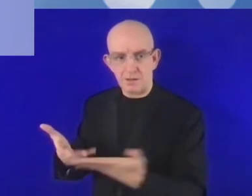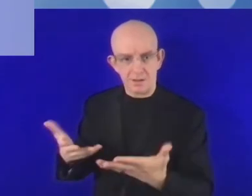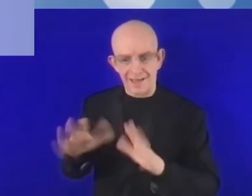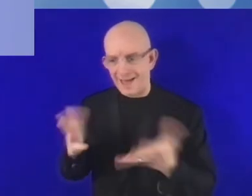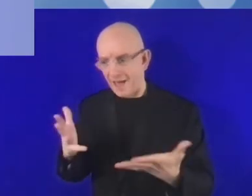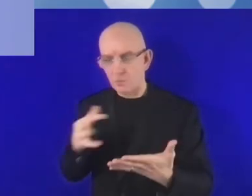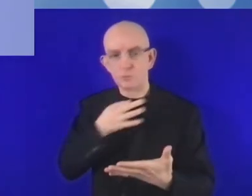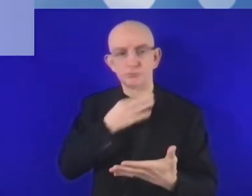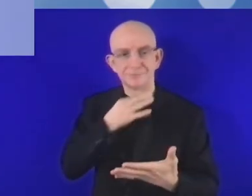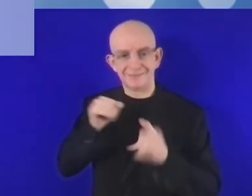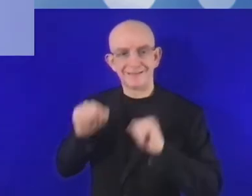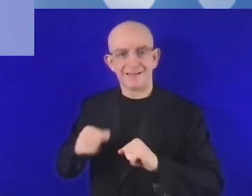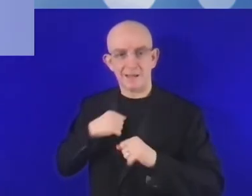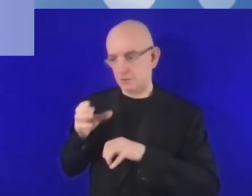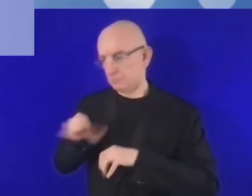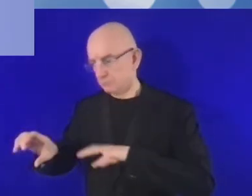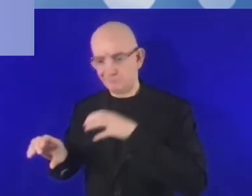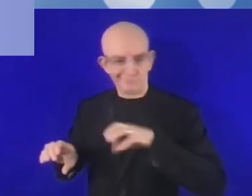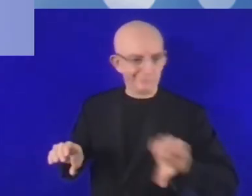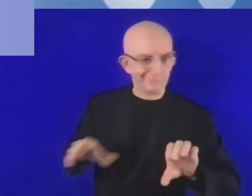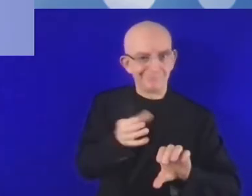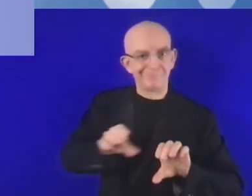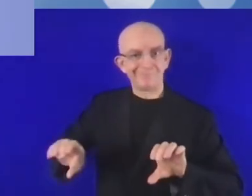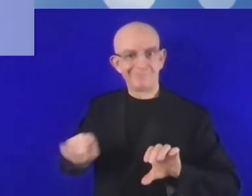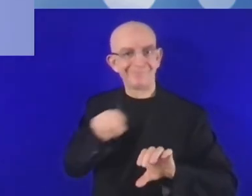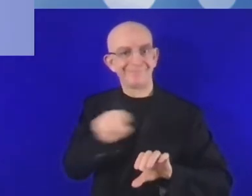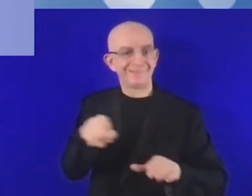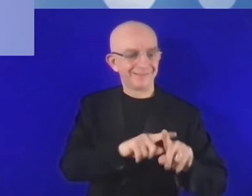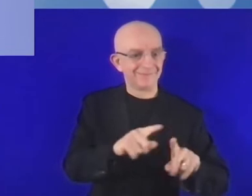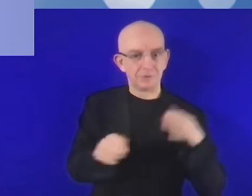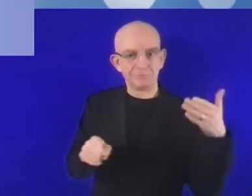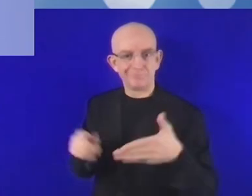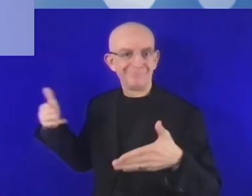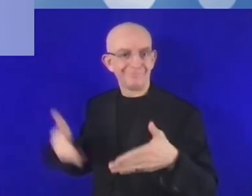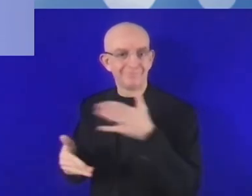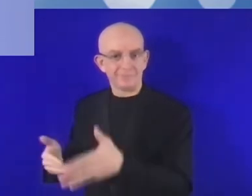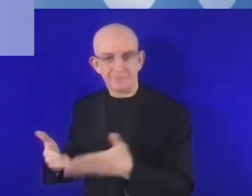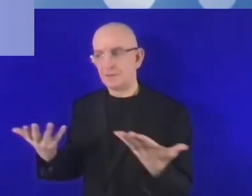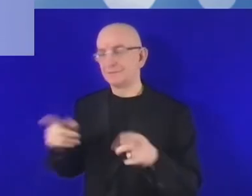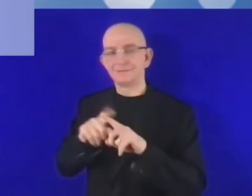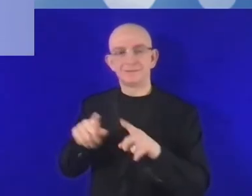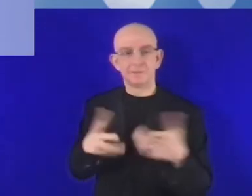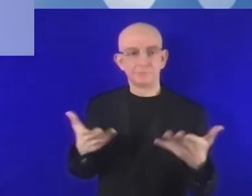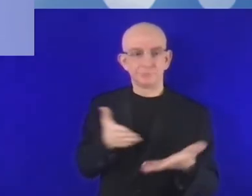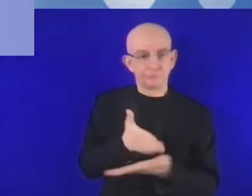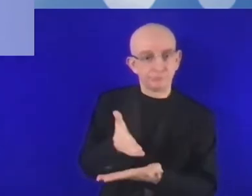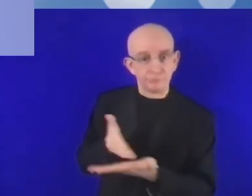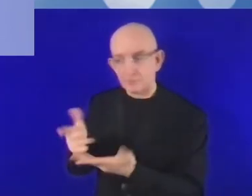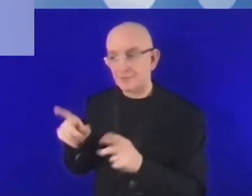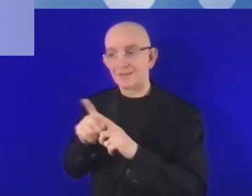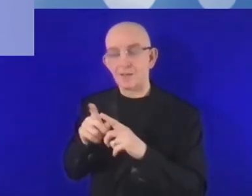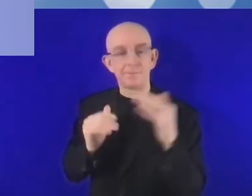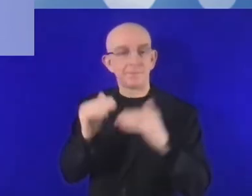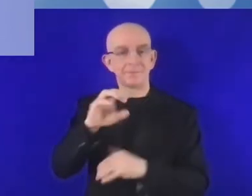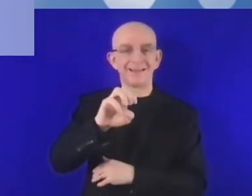ryzyka. Mam na myśli tutaj mechanizmy takie jak finansowanie kapitału wysokiego ryzyka.